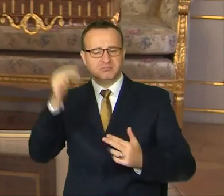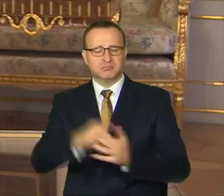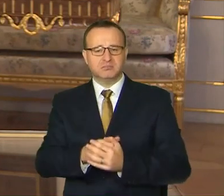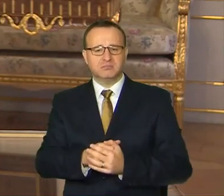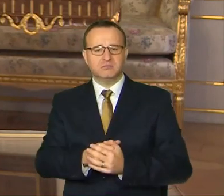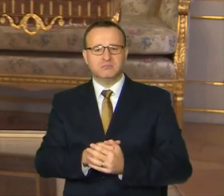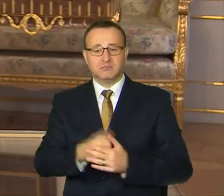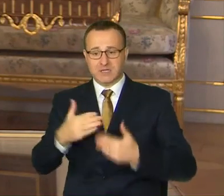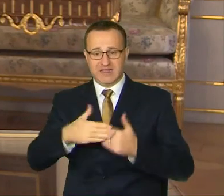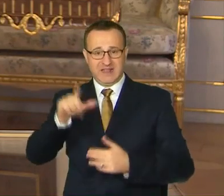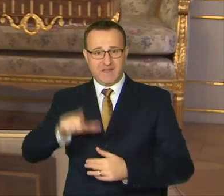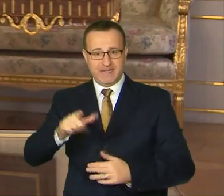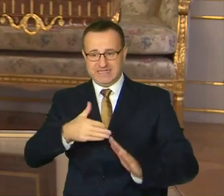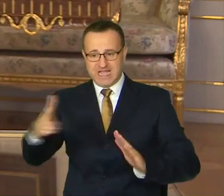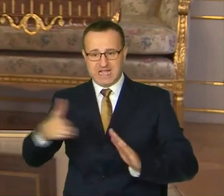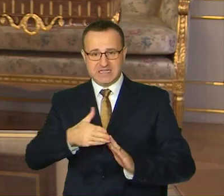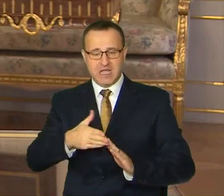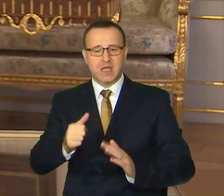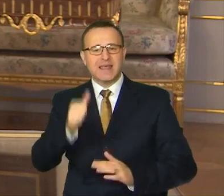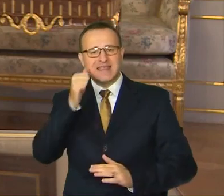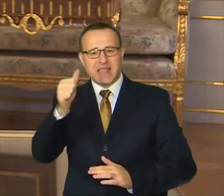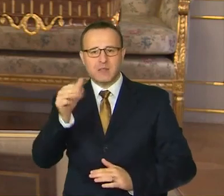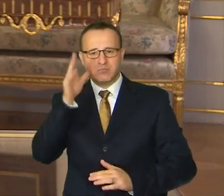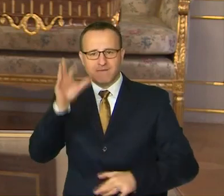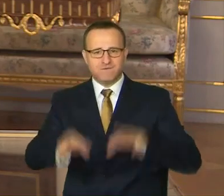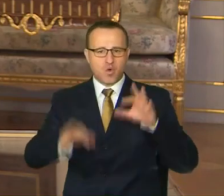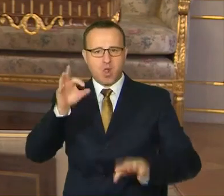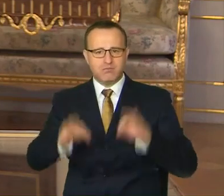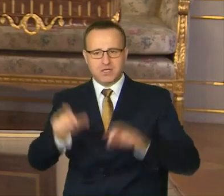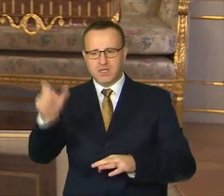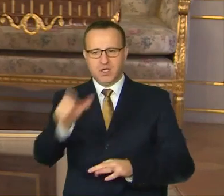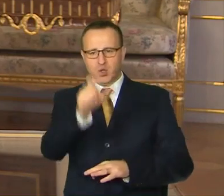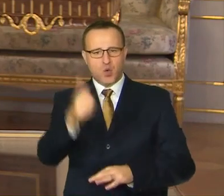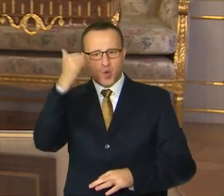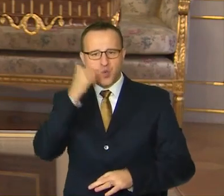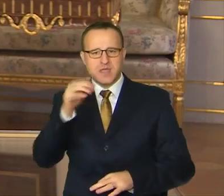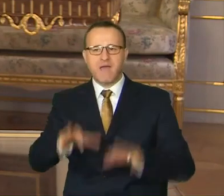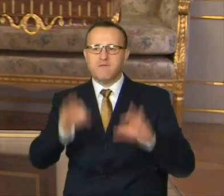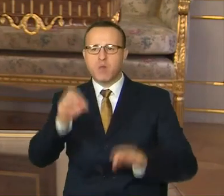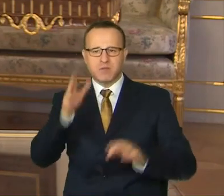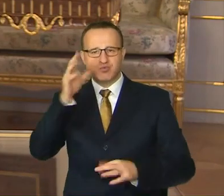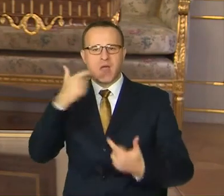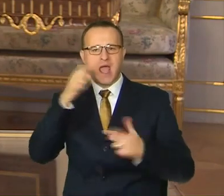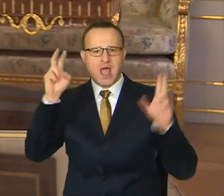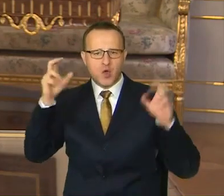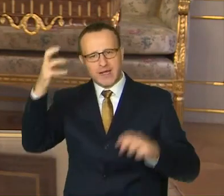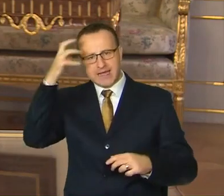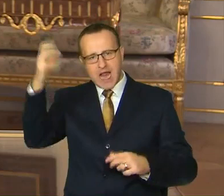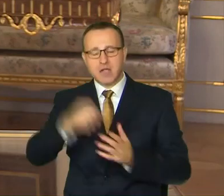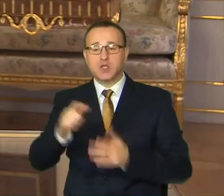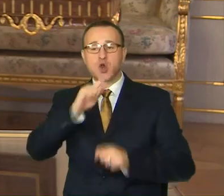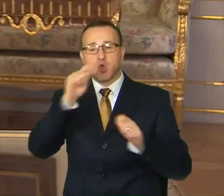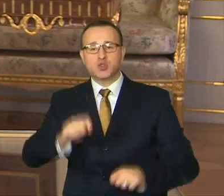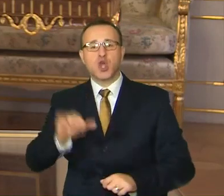O necelé dva mesiace v deň, keď bude volič opäť kráľom, sa rozhodne, kto a v akej miere bude zastupovať